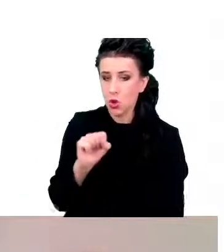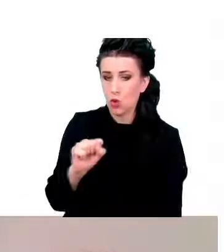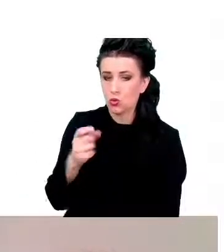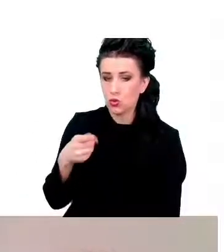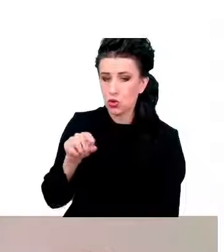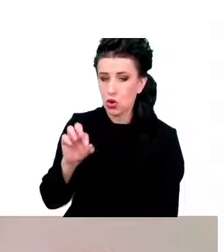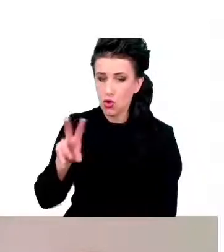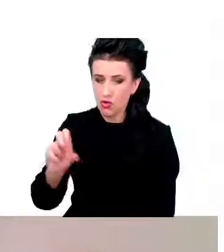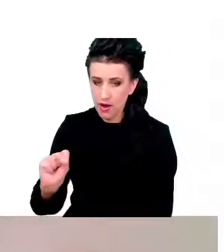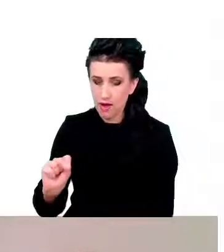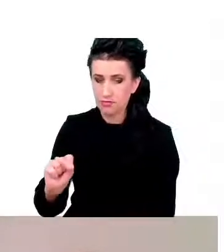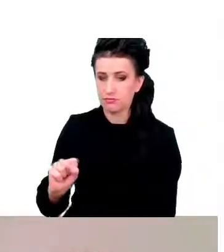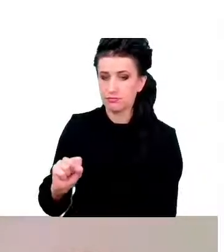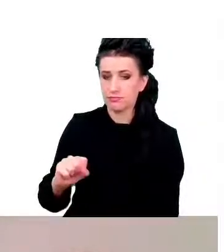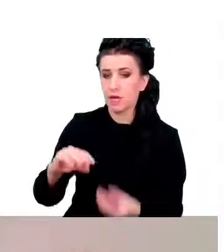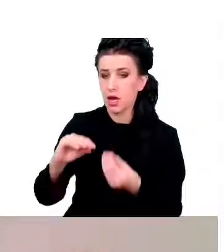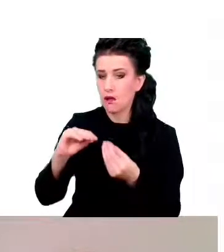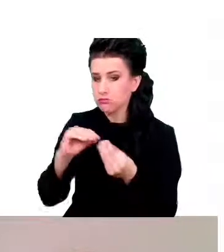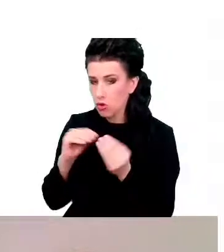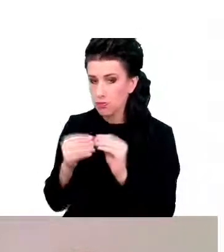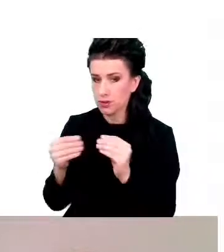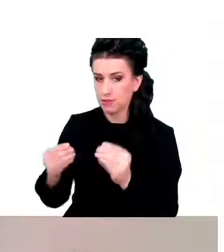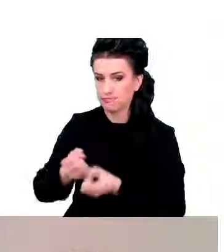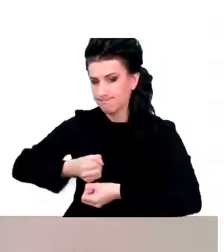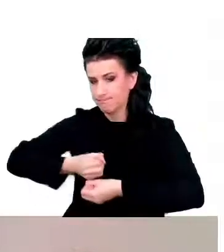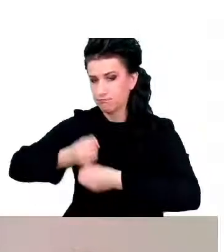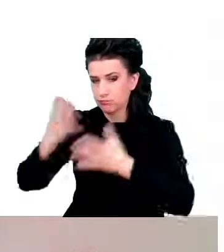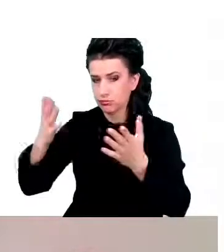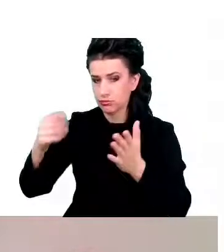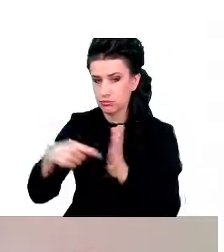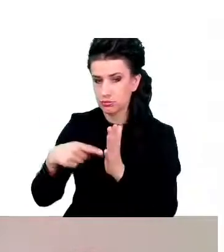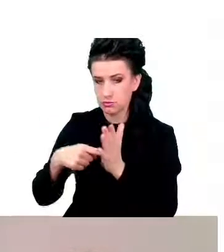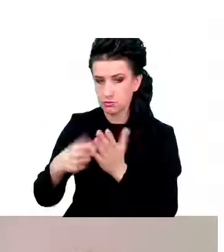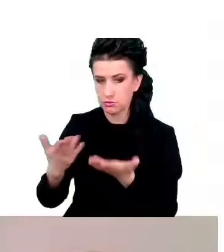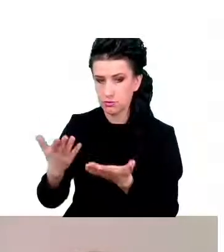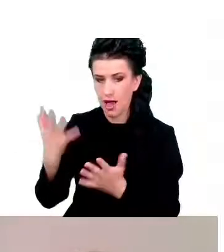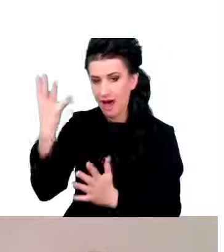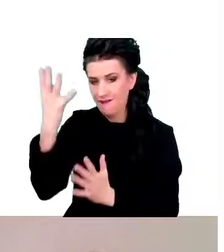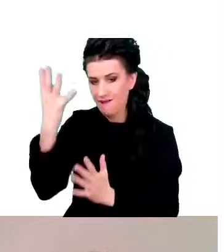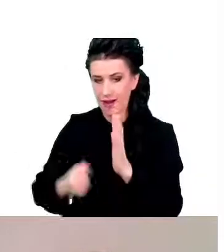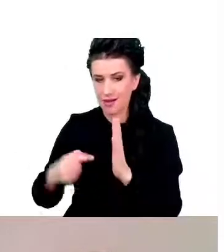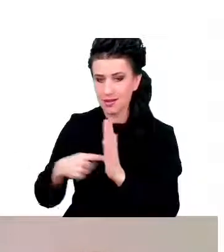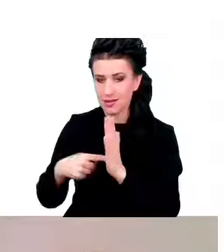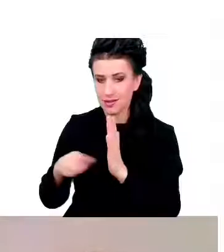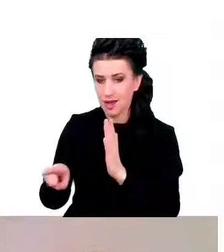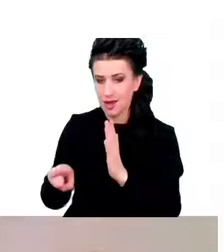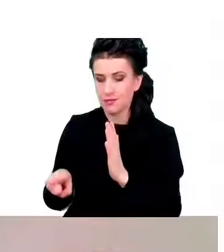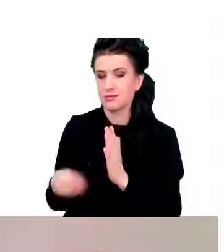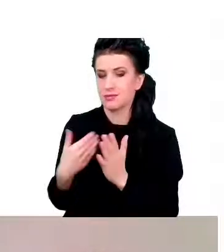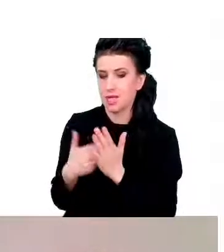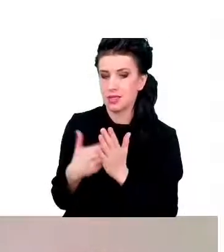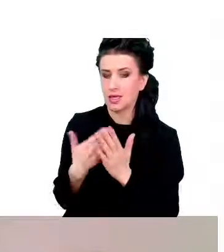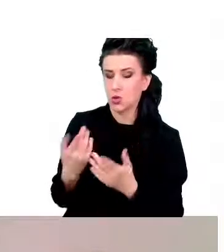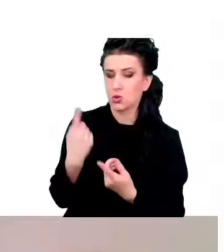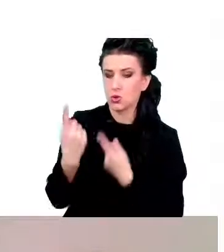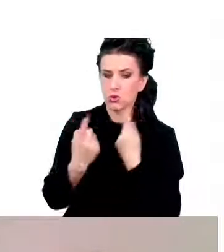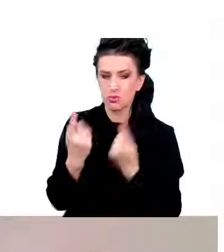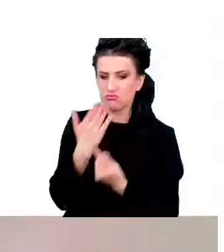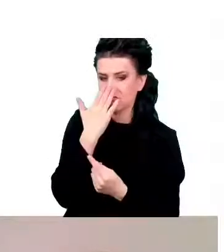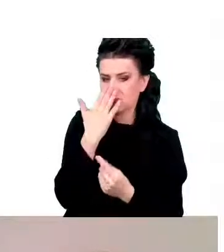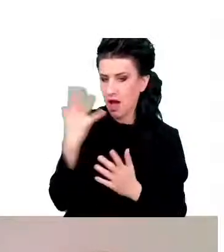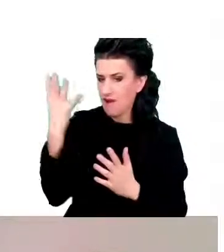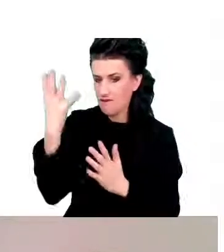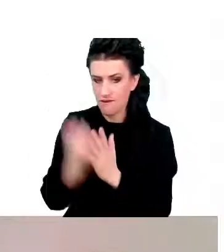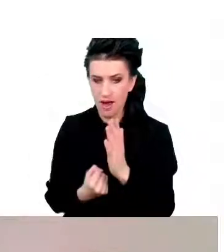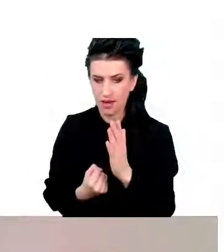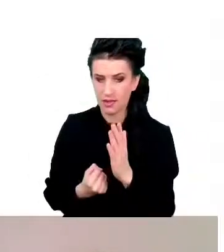miasta. I tam zaszła taka nietypowa sytuacja, bo w związku ze